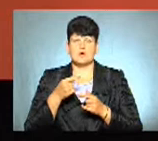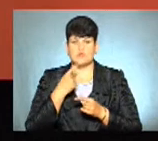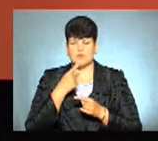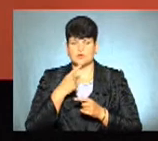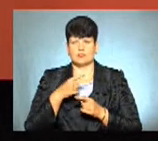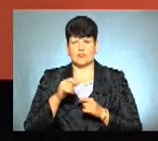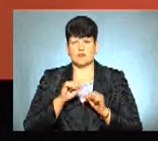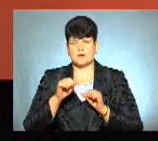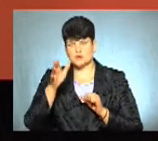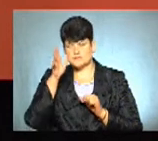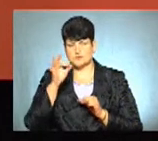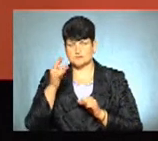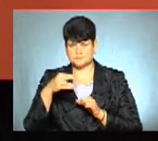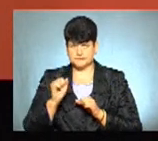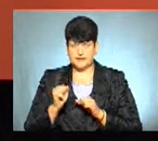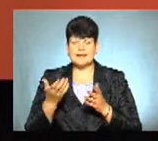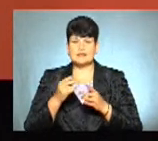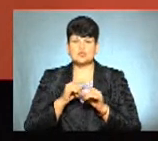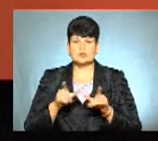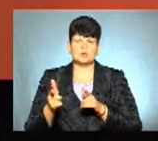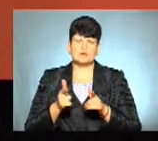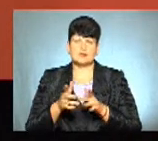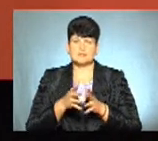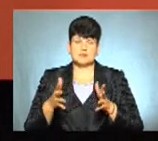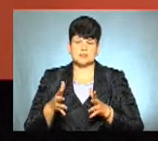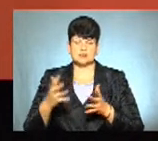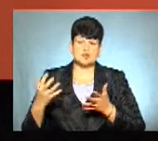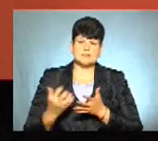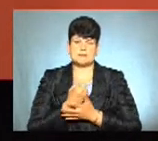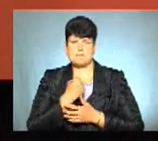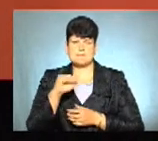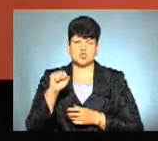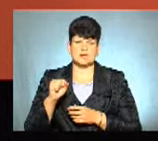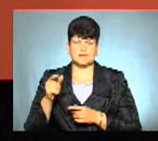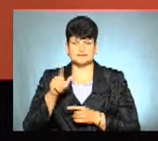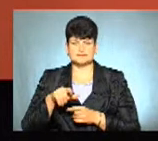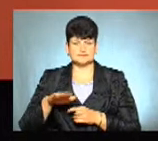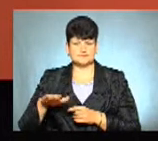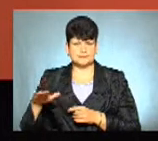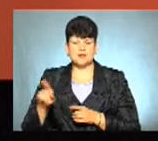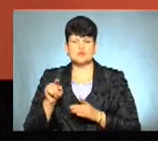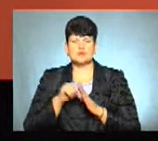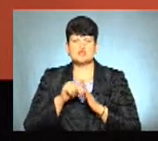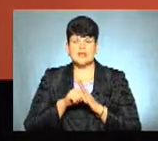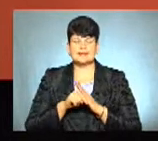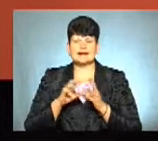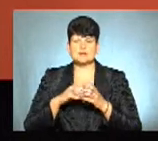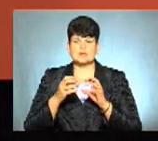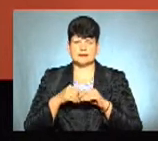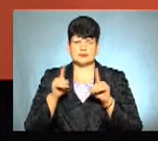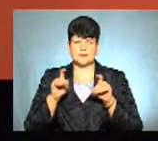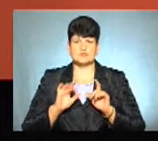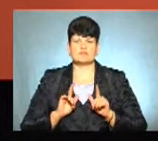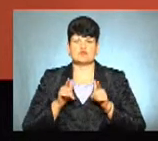облдержадміністрації. Які школи підготували найбільш успішних абітурієнтів та що означають результати тестування під час